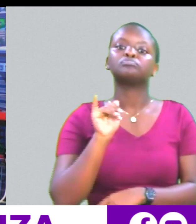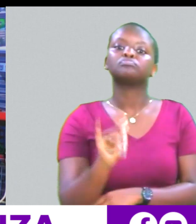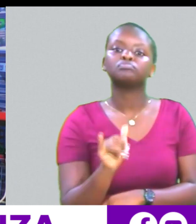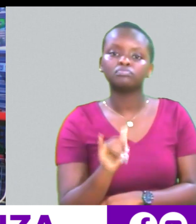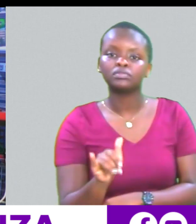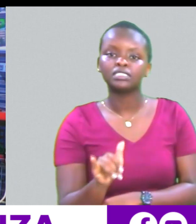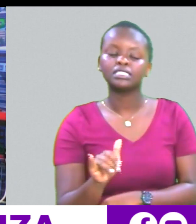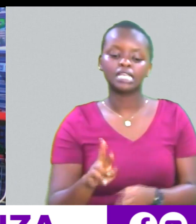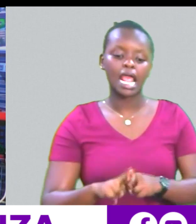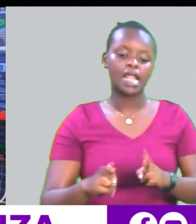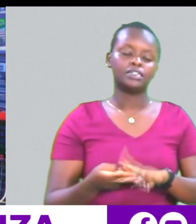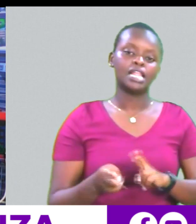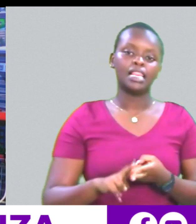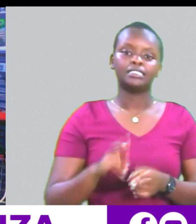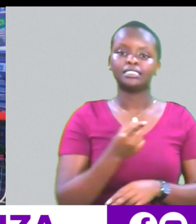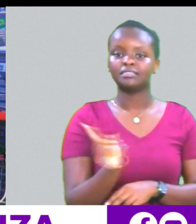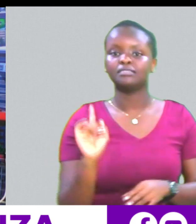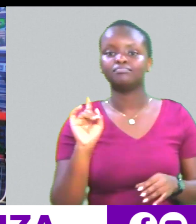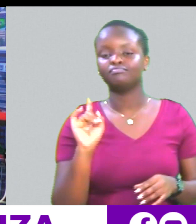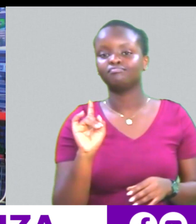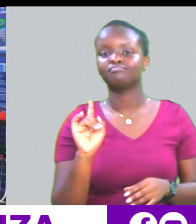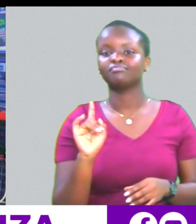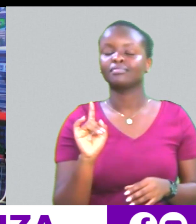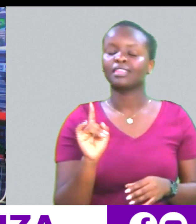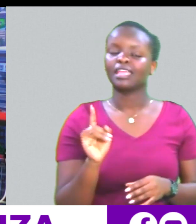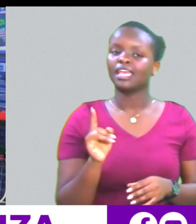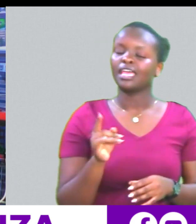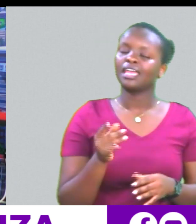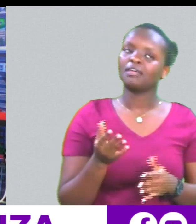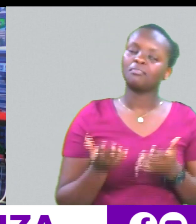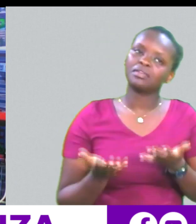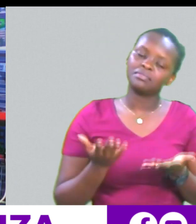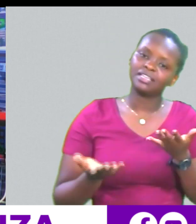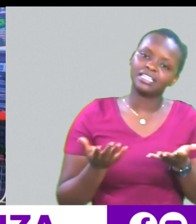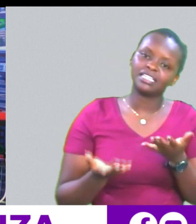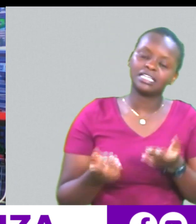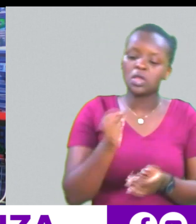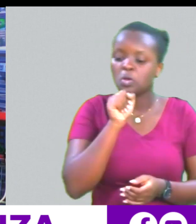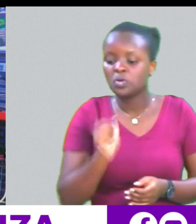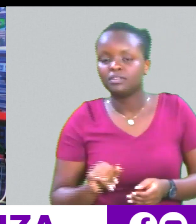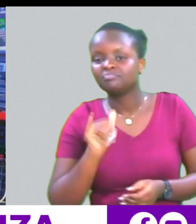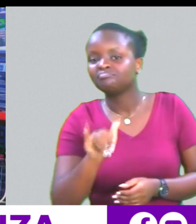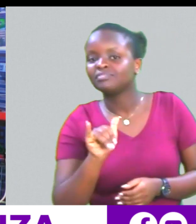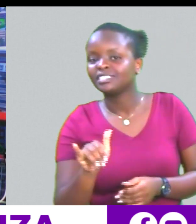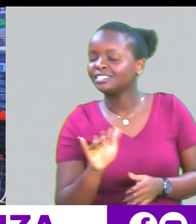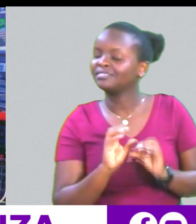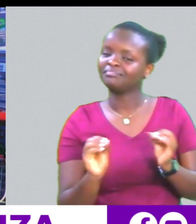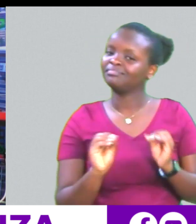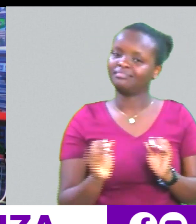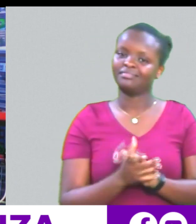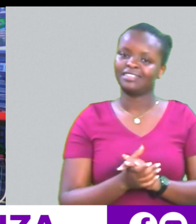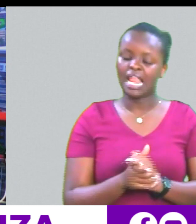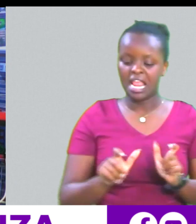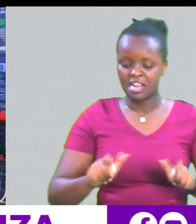Even if Even if tujakula chumbi yodilai Kuna tutu memories tunaflash Kuna tutu memories Maybe kwa